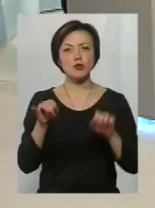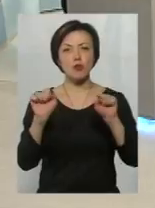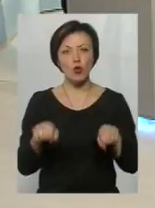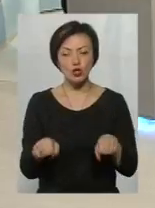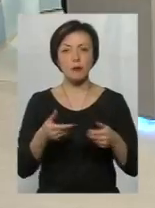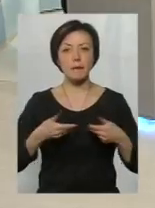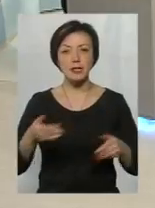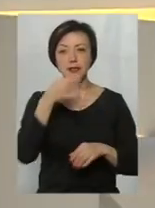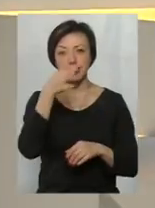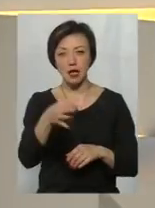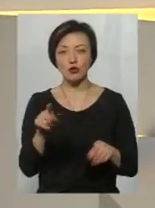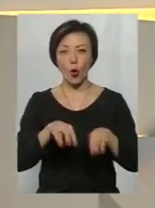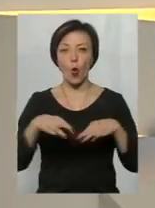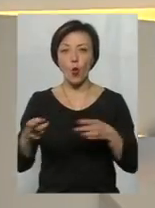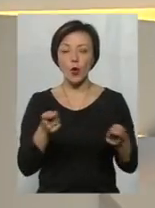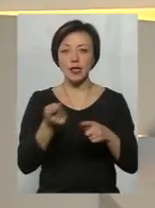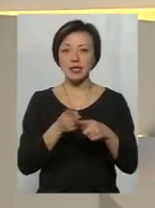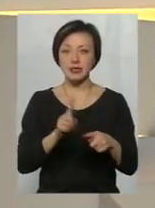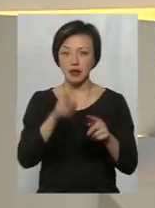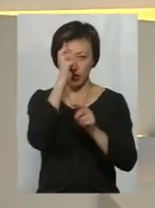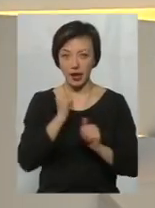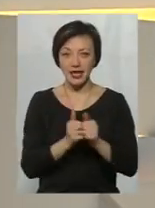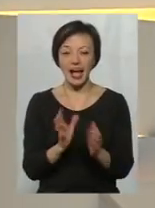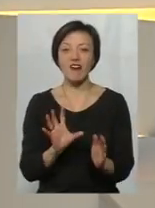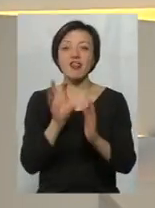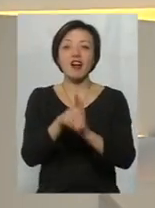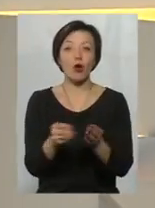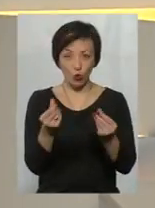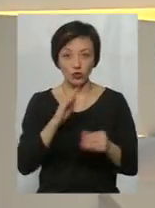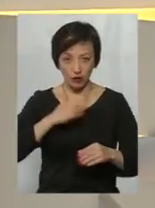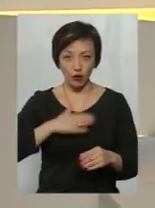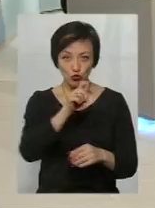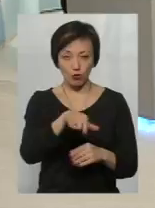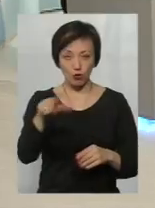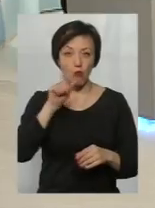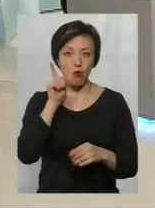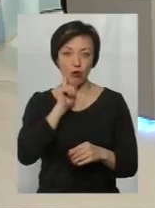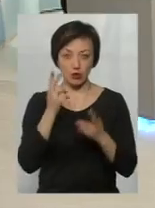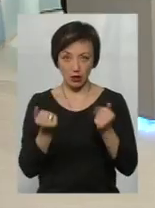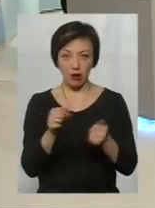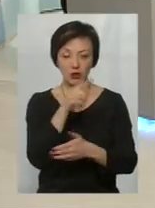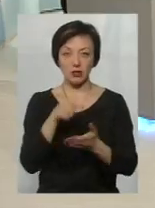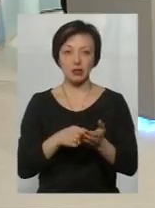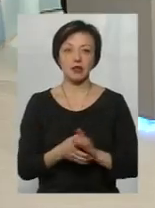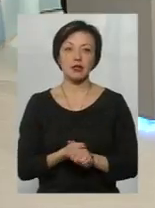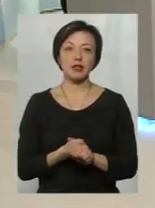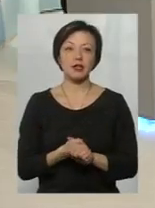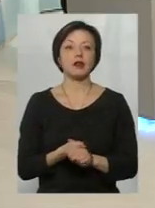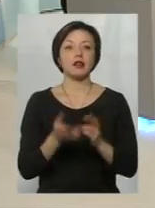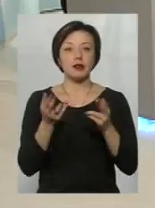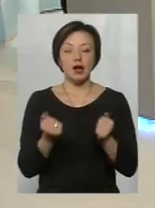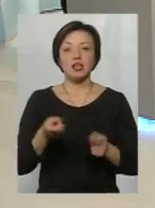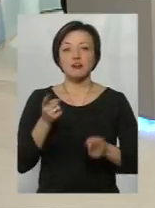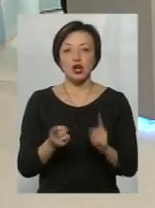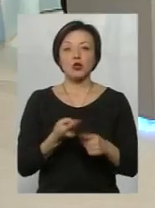сказати, що уряди цих країн інвестують в нашу молодь? Так? Певним чином, це є інвестування,